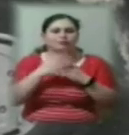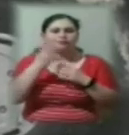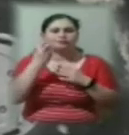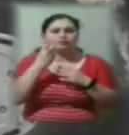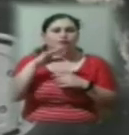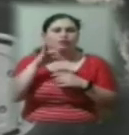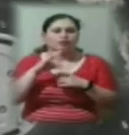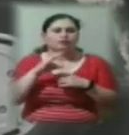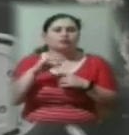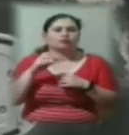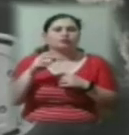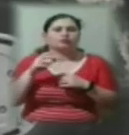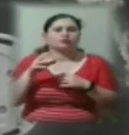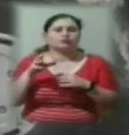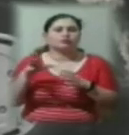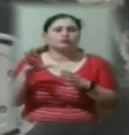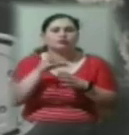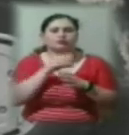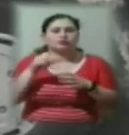-сольової смесі використано.